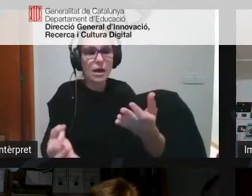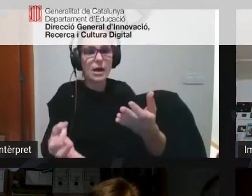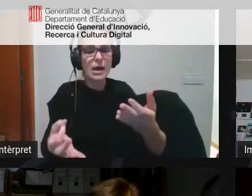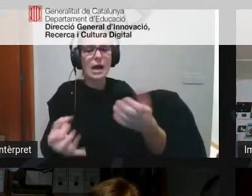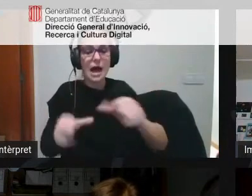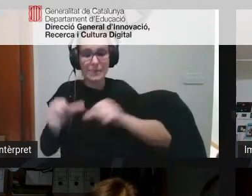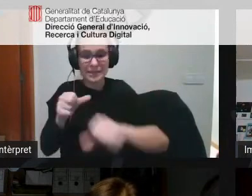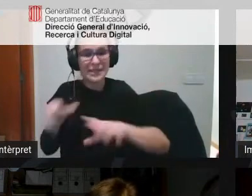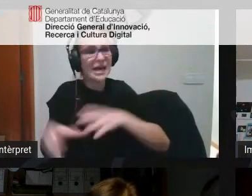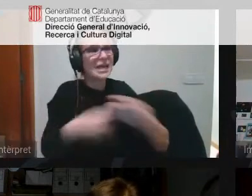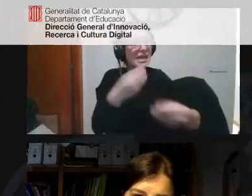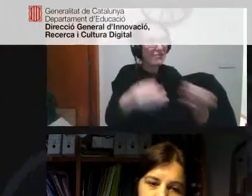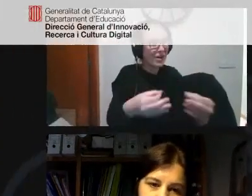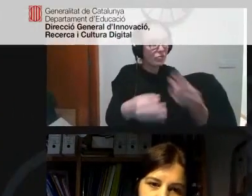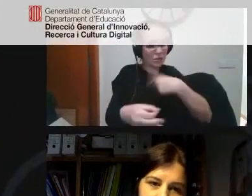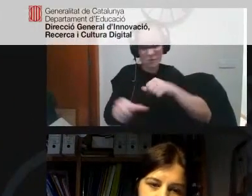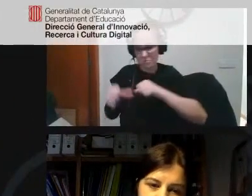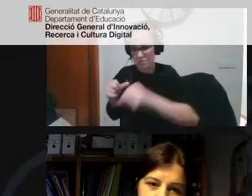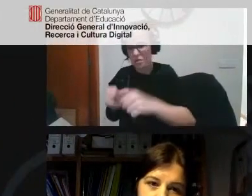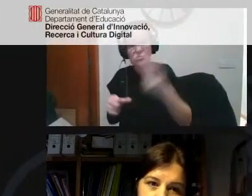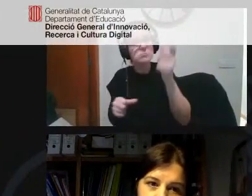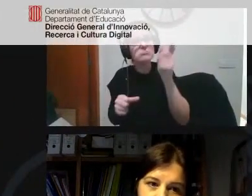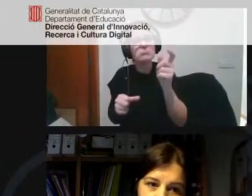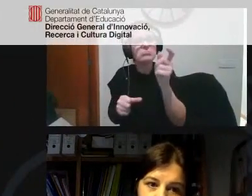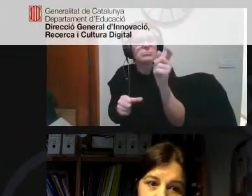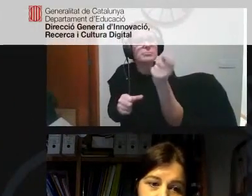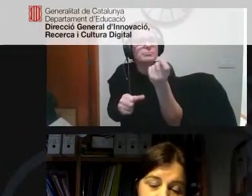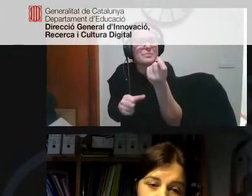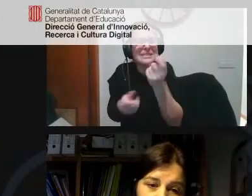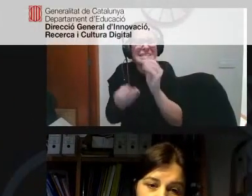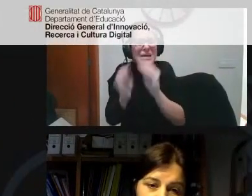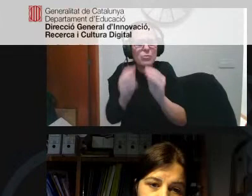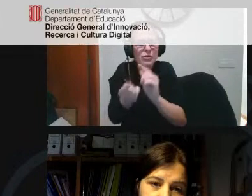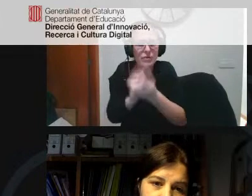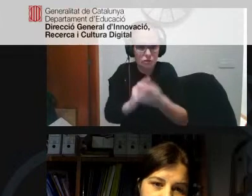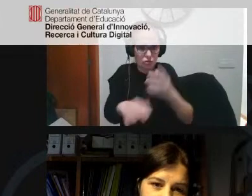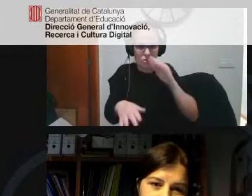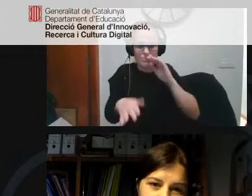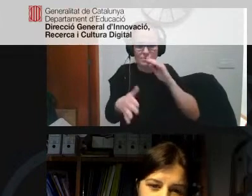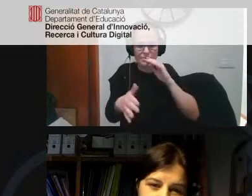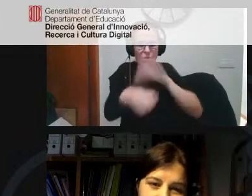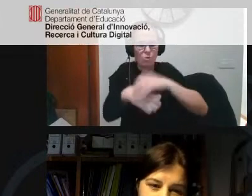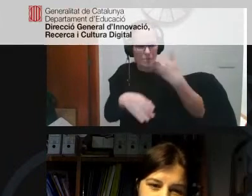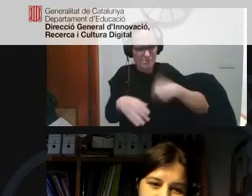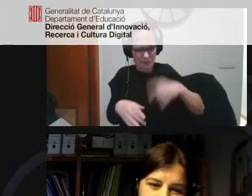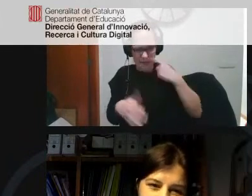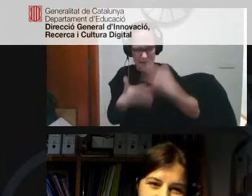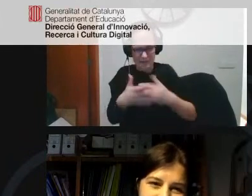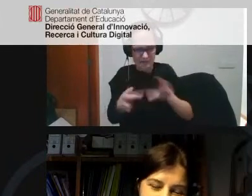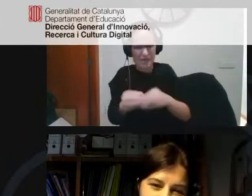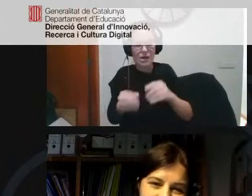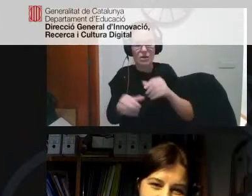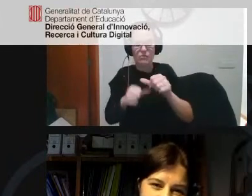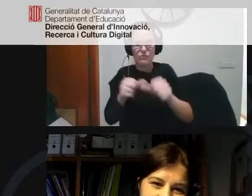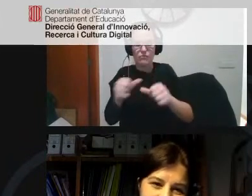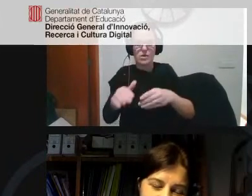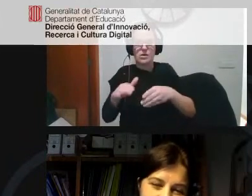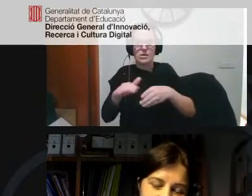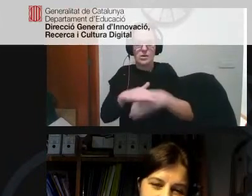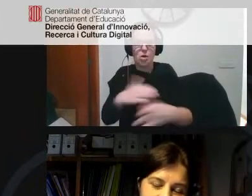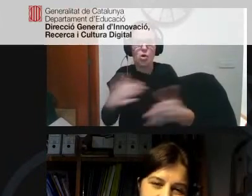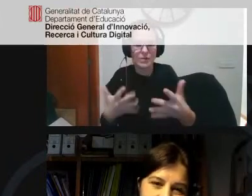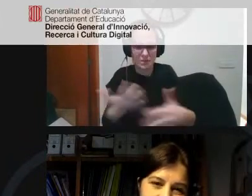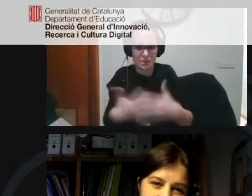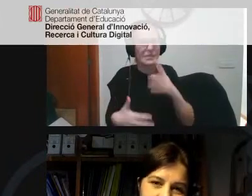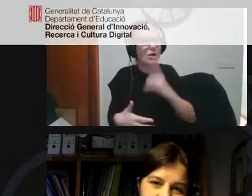que esteu fent doncs mira amb una petita modificació ja estarem complint l'expedient com si hi haguéssim i aquesta va ser la nostra manera d'entrar digueu-nos